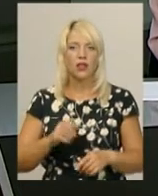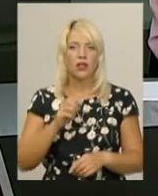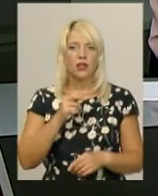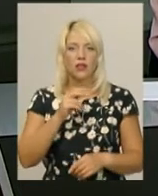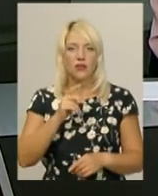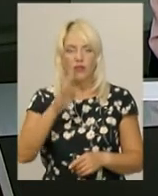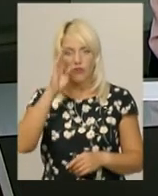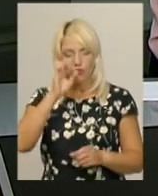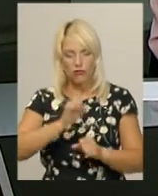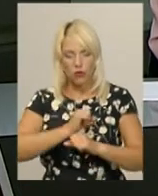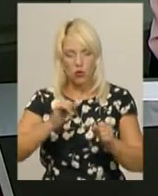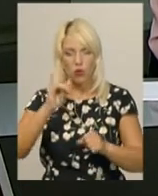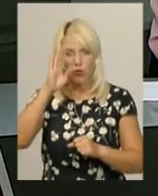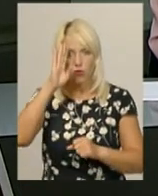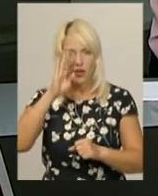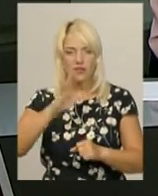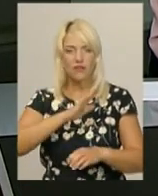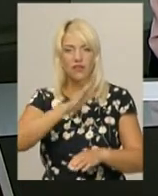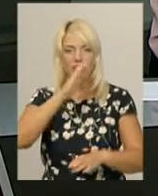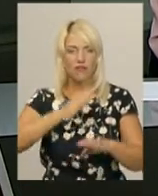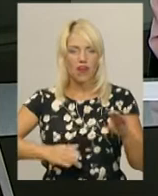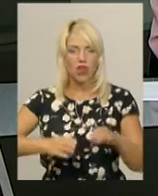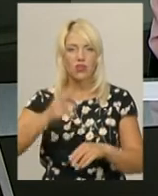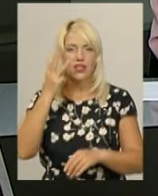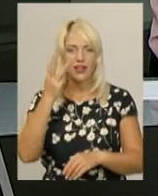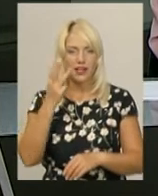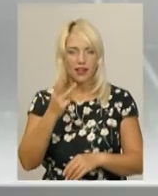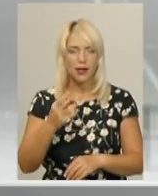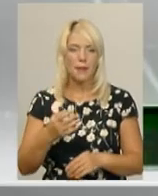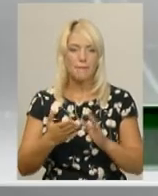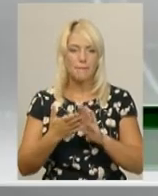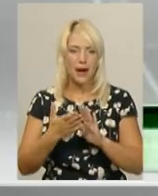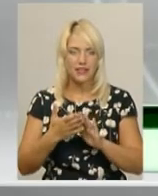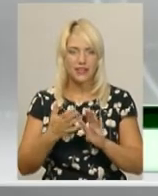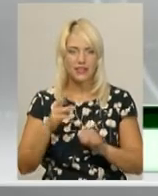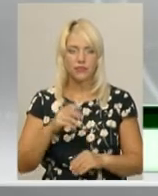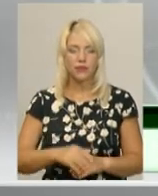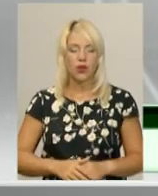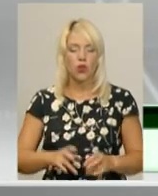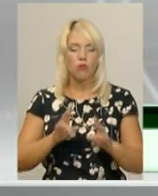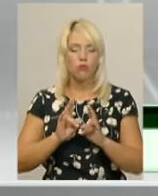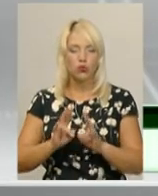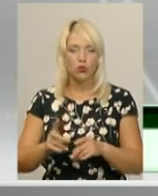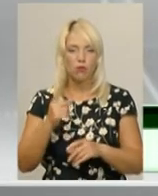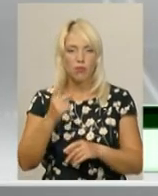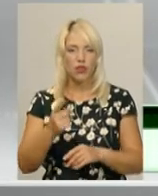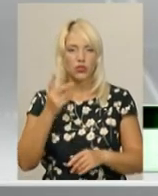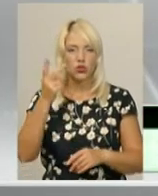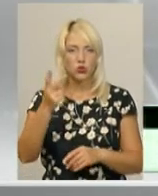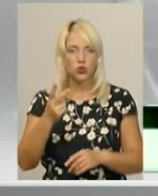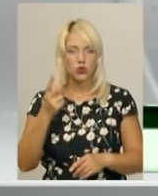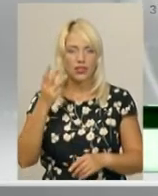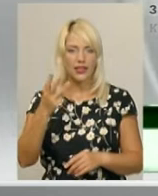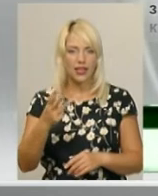Чисаков, вибухом у хлопця відірвало три пальці на правій руці. Пошкодження першого, другої, третього